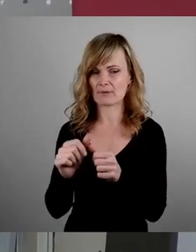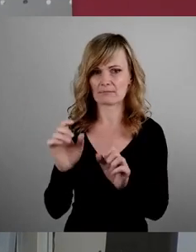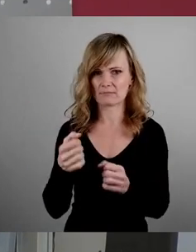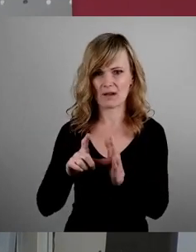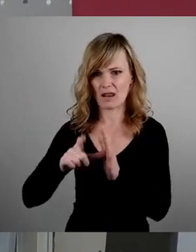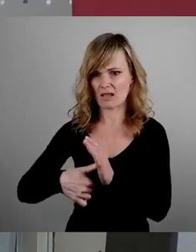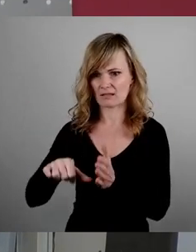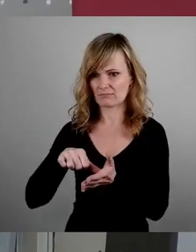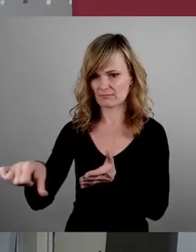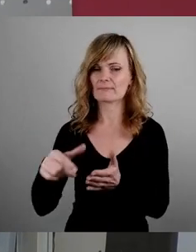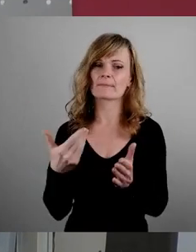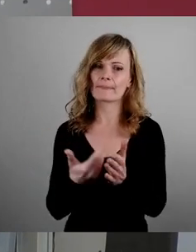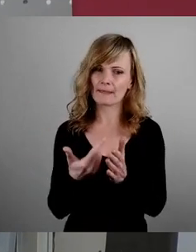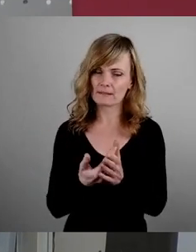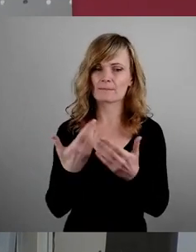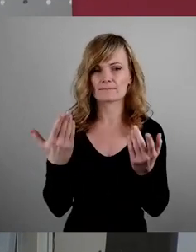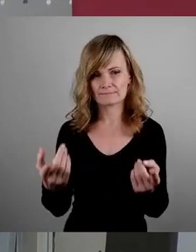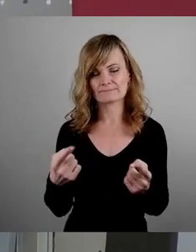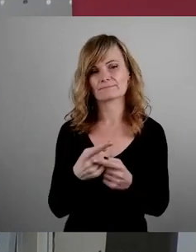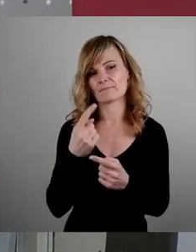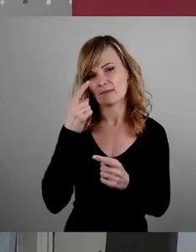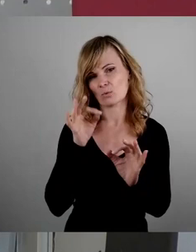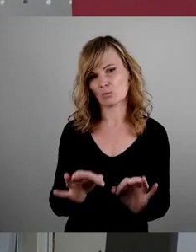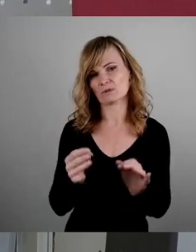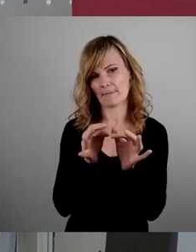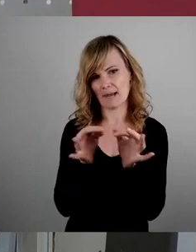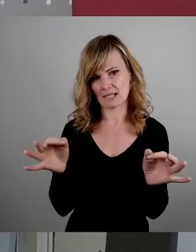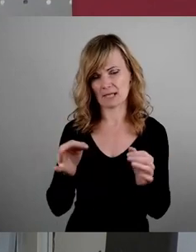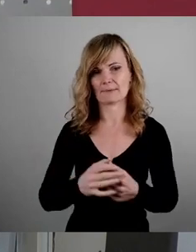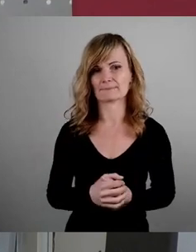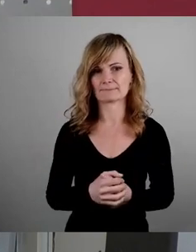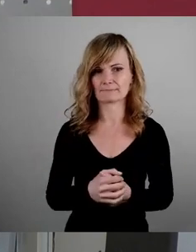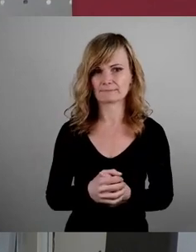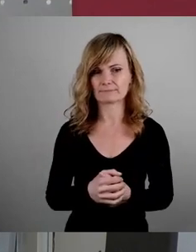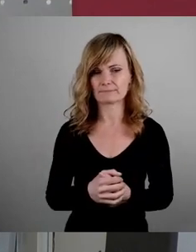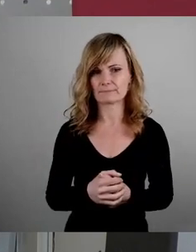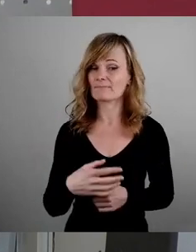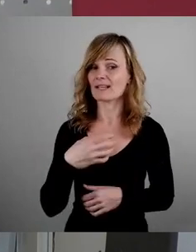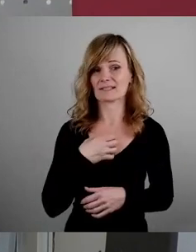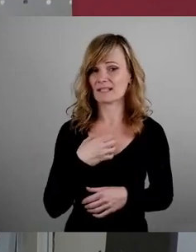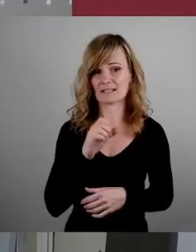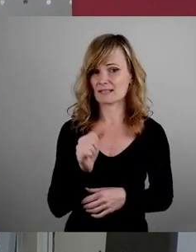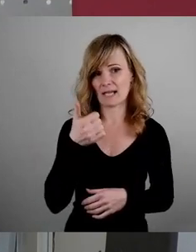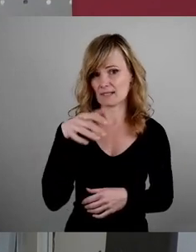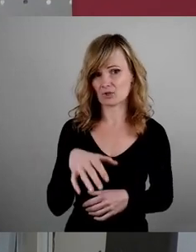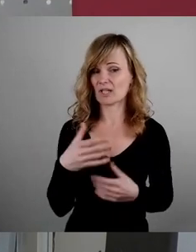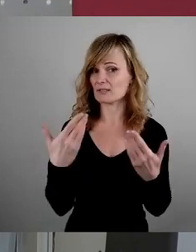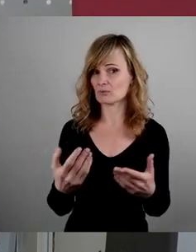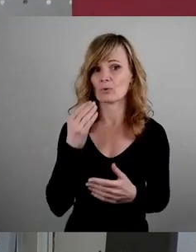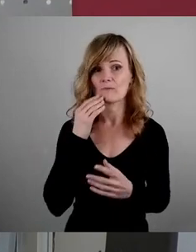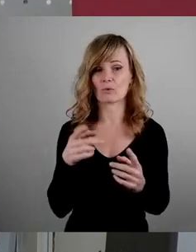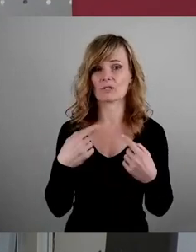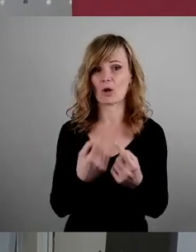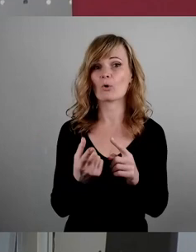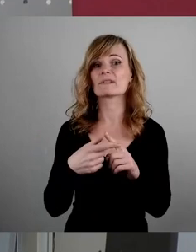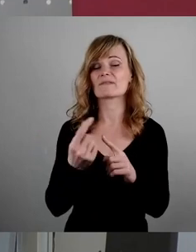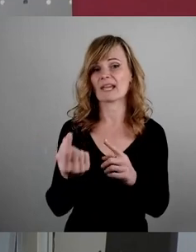deswegen ist das an dieser Stelle eine sinnvolle Maßnahme. Dresden ist ja nicht die erste Stadt, die so ein Wohnraumzweckentfremdungsverbot